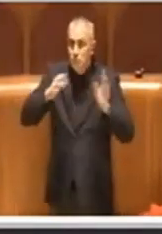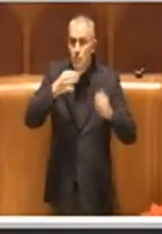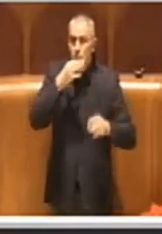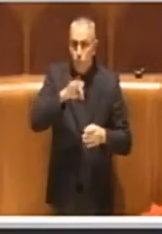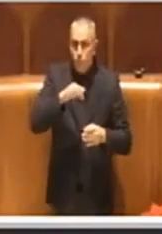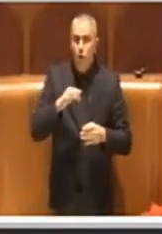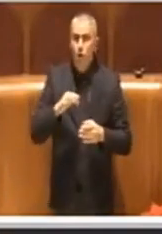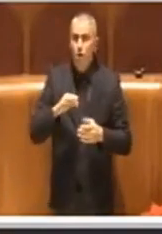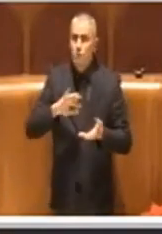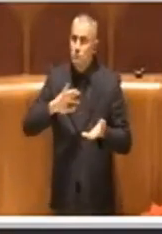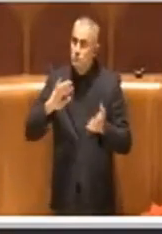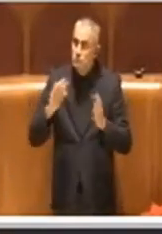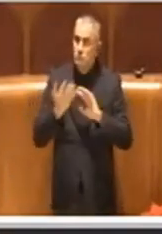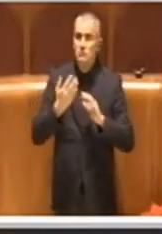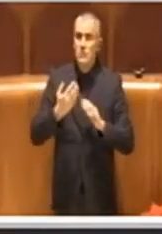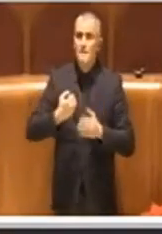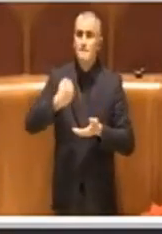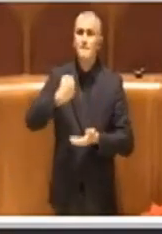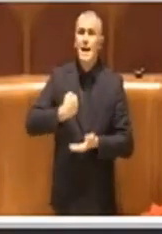patrimonio ERP